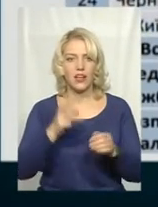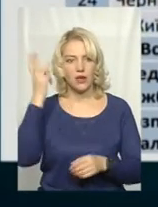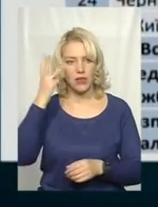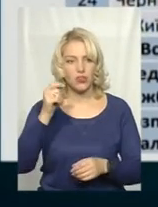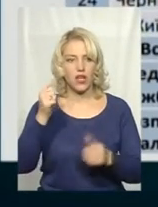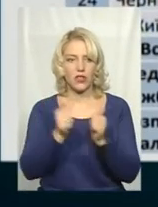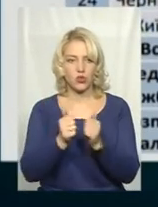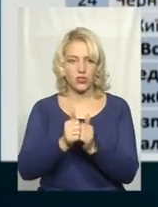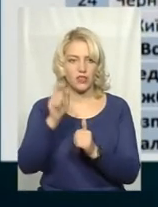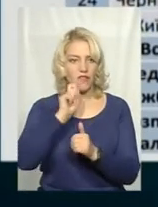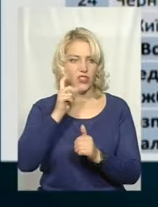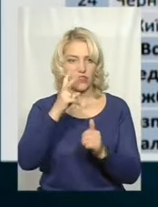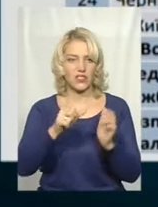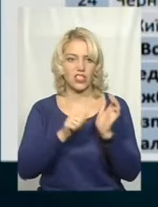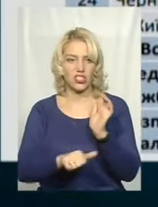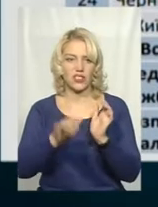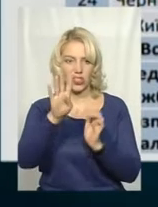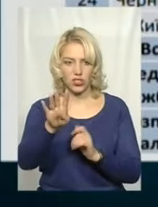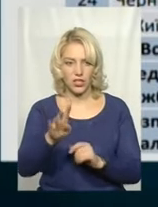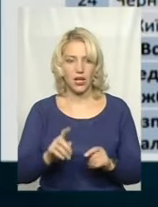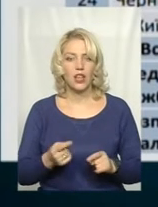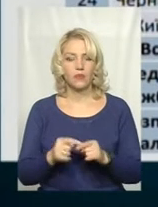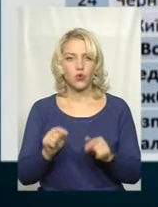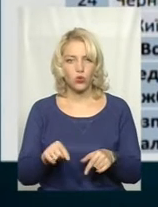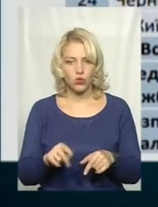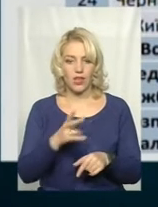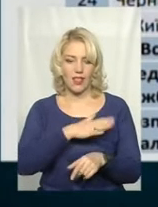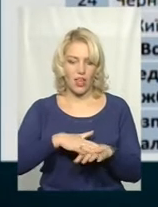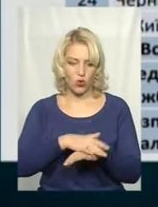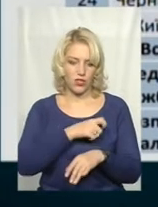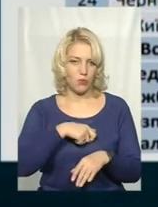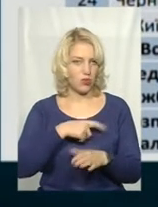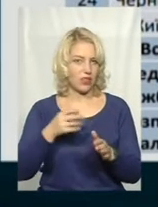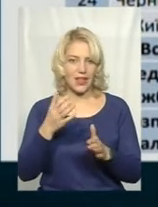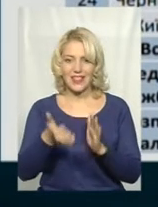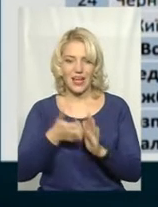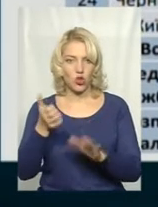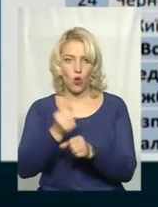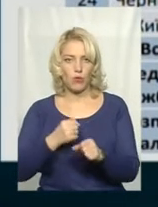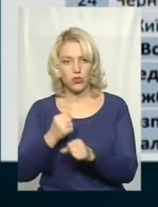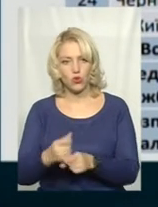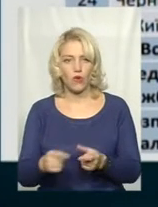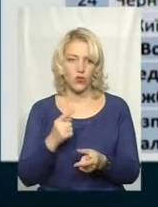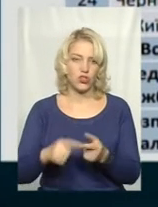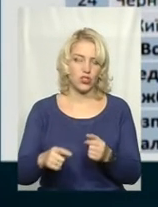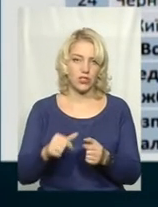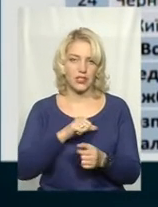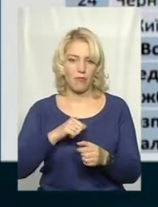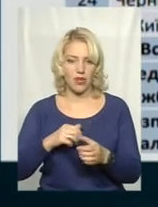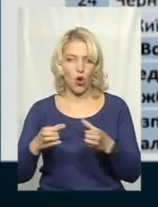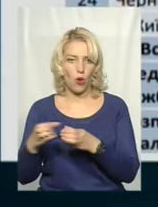знову ж таки, Вінницьку – 264. Тут нардапи Хмельницькі недопрацьовують, чи якась частина її самих громад?